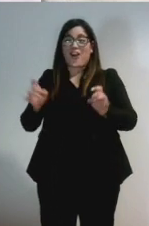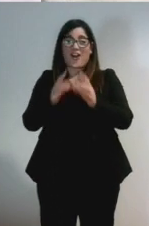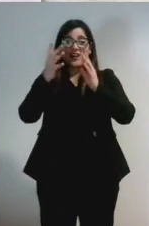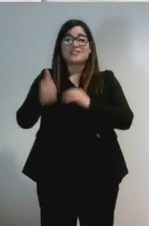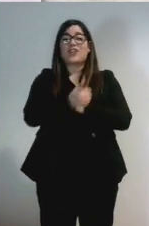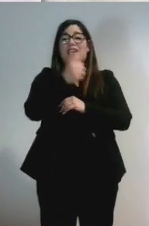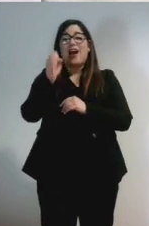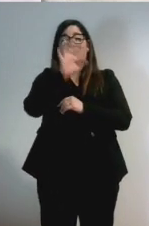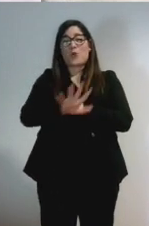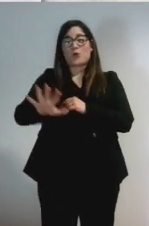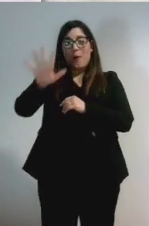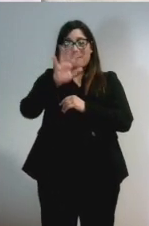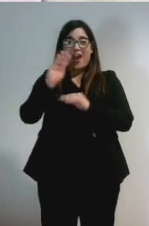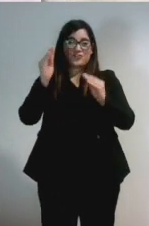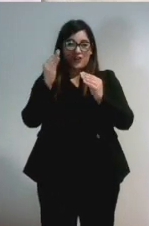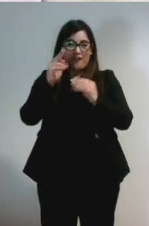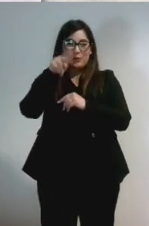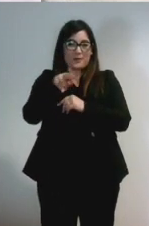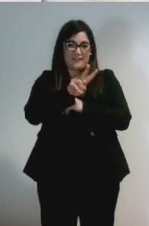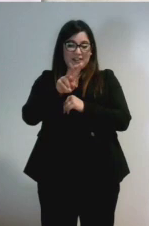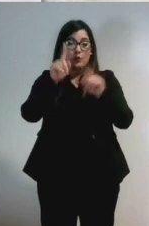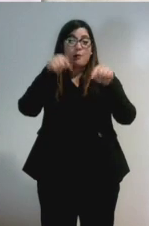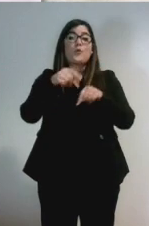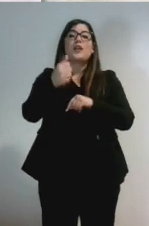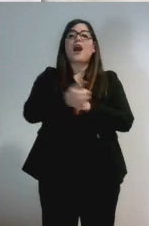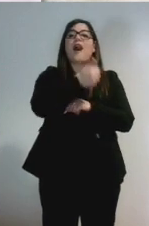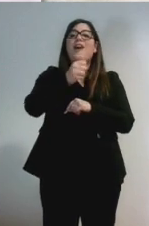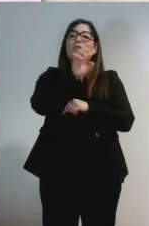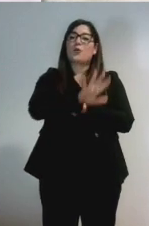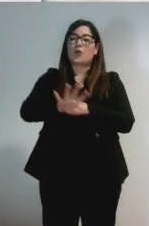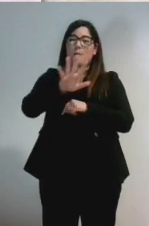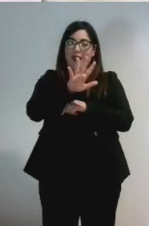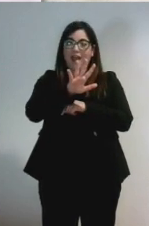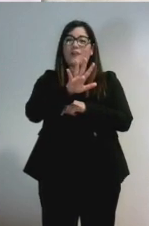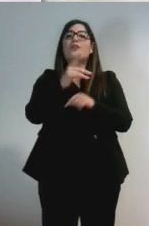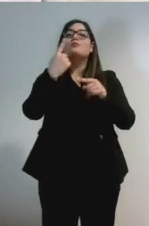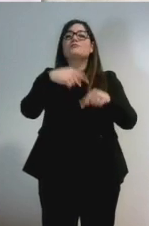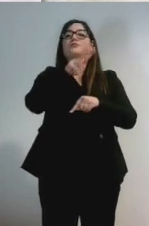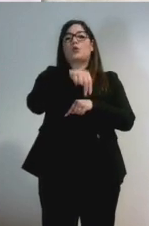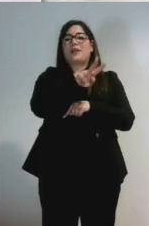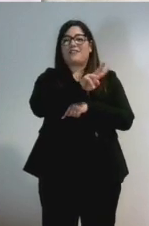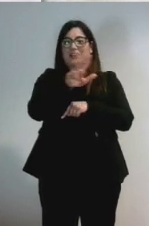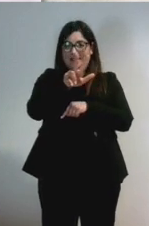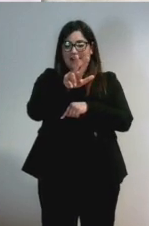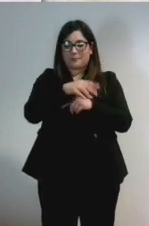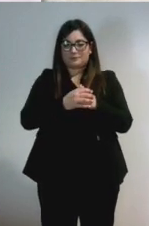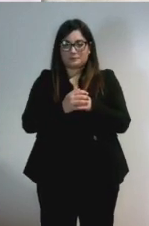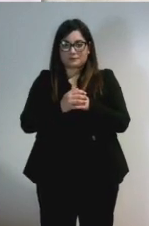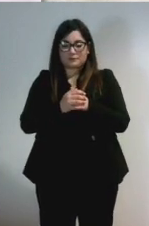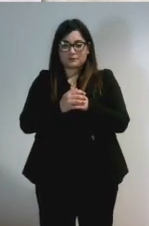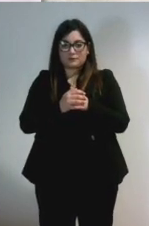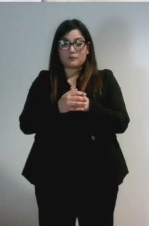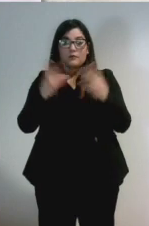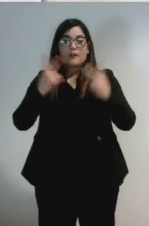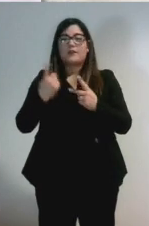2022 e dell'anno europeo delle competenze 2023. In questi mesi abbiamo parlato tanto dei problemi delle